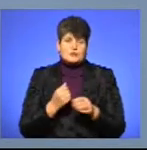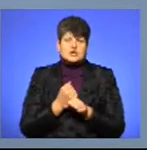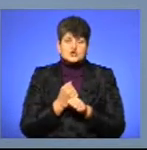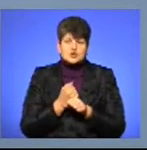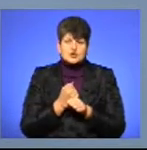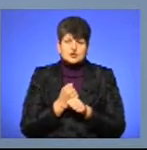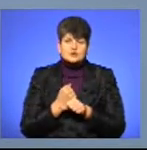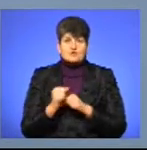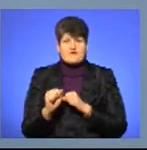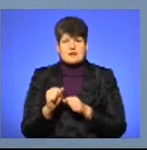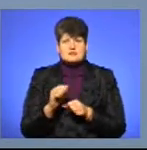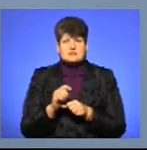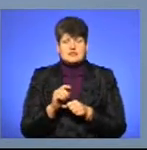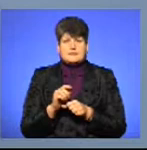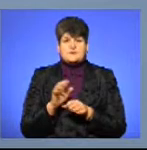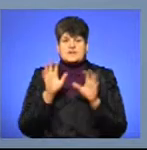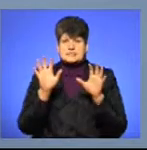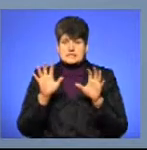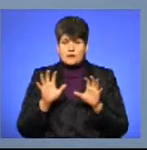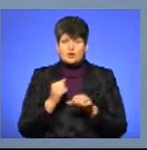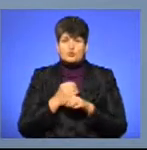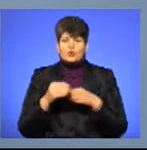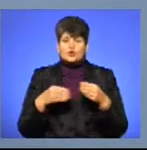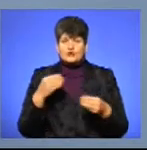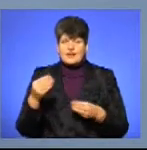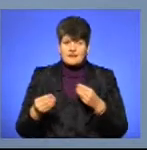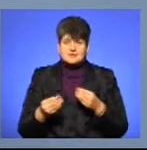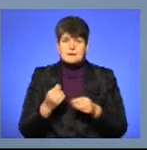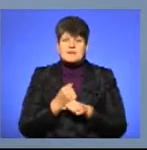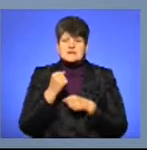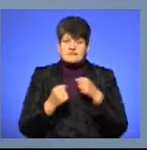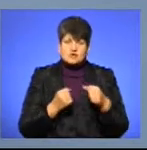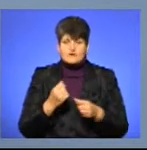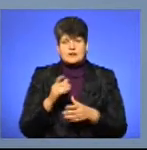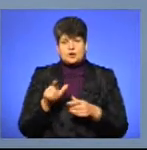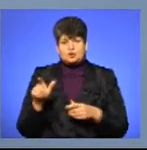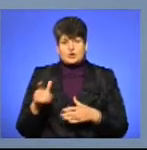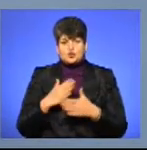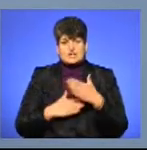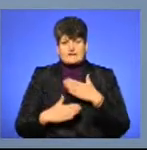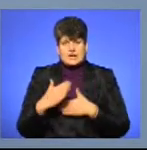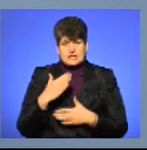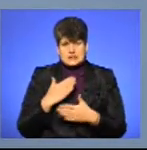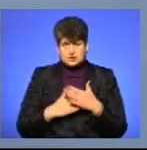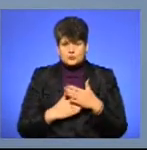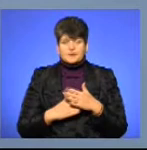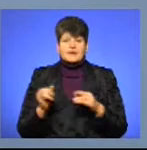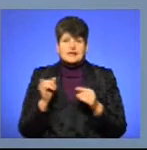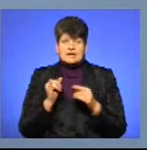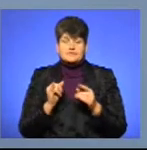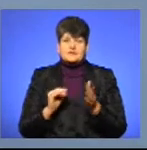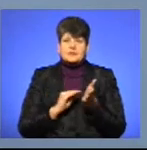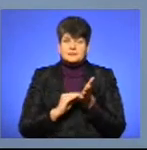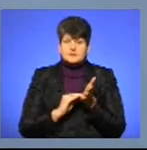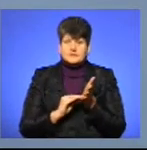'язує закон роботодавця працевлаштовувати людину з інвалідністю, і встановлено